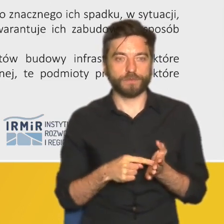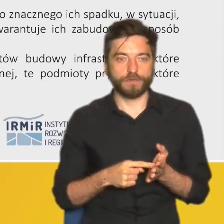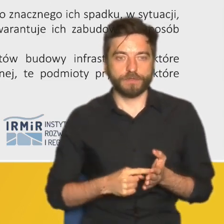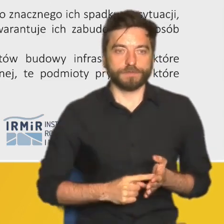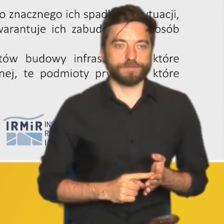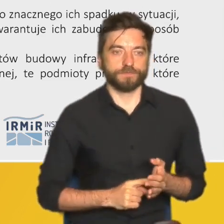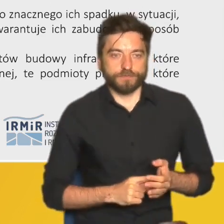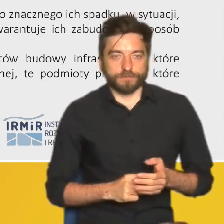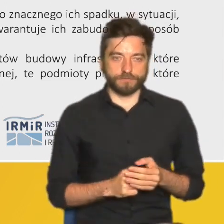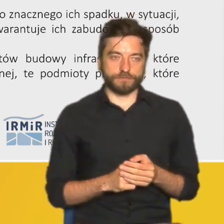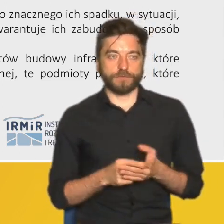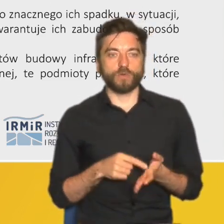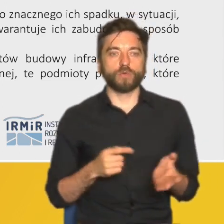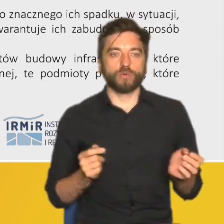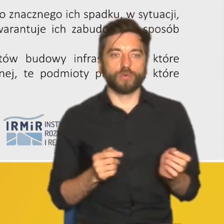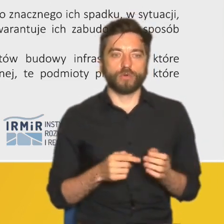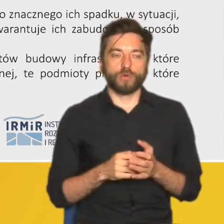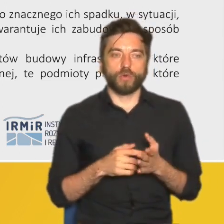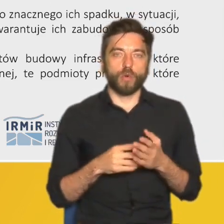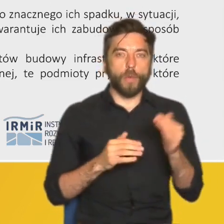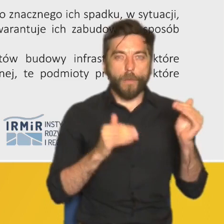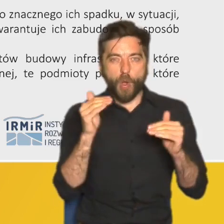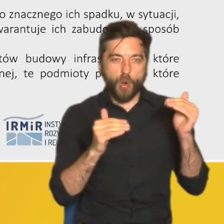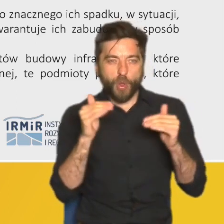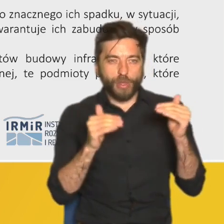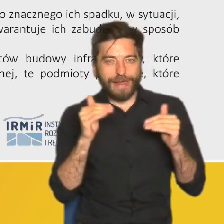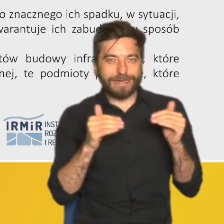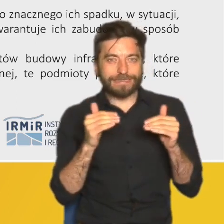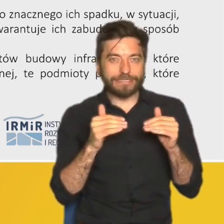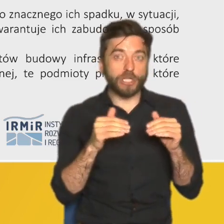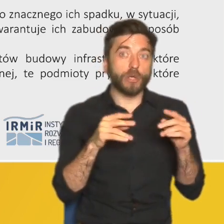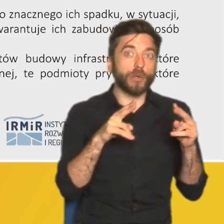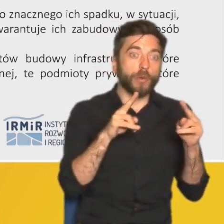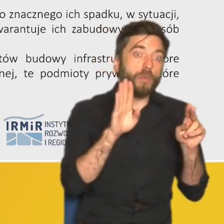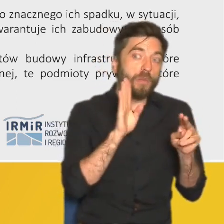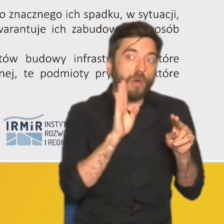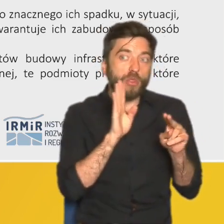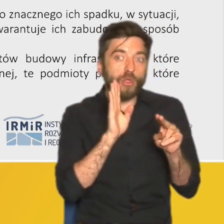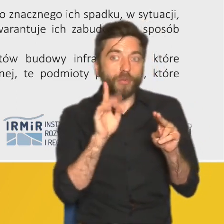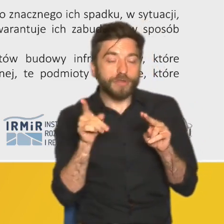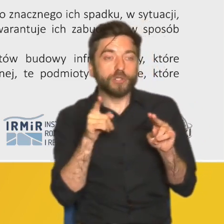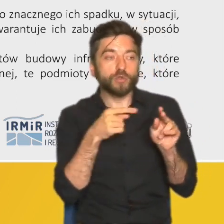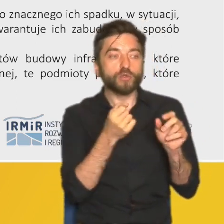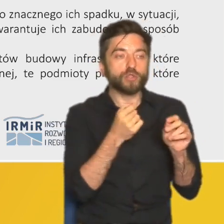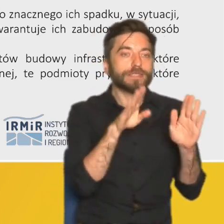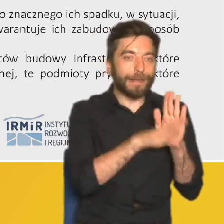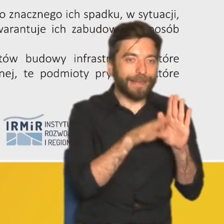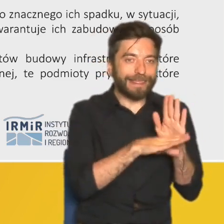zbilansowaliśmy to na analogicznych wariantach bo przyjęliśmy mniej pozwoliłem sobie